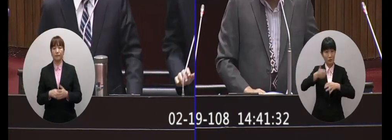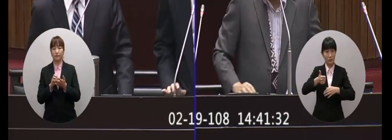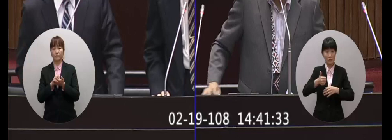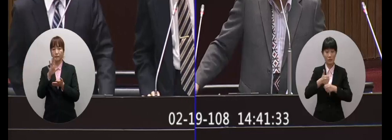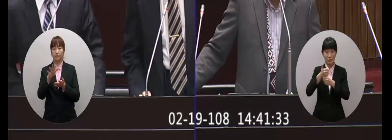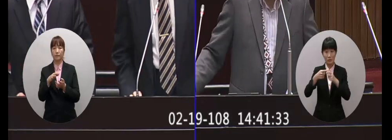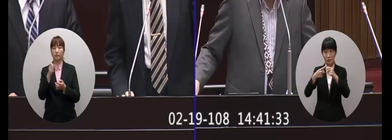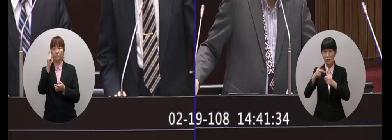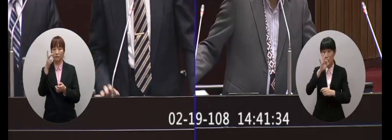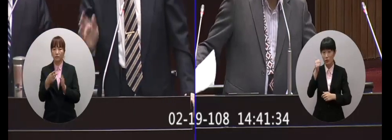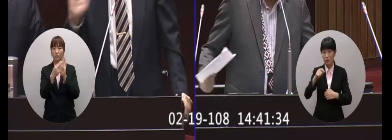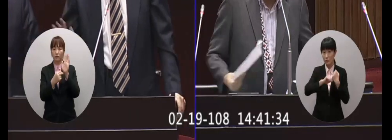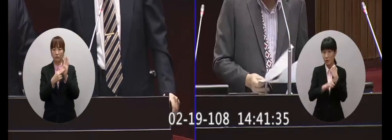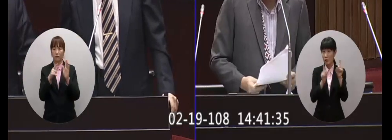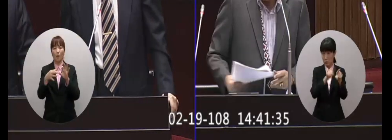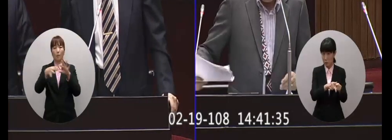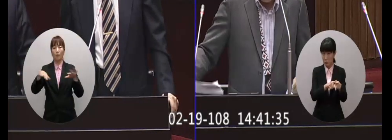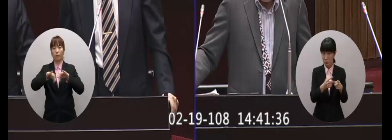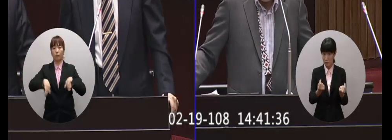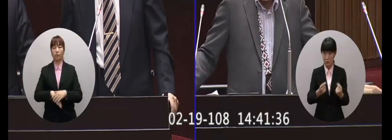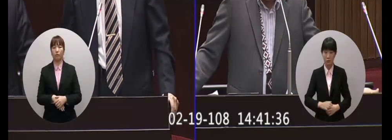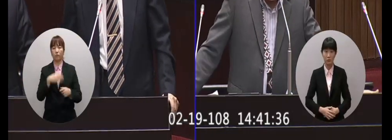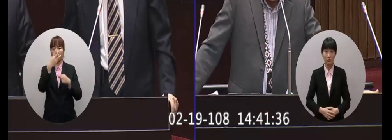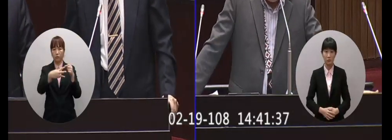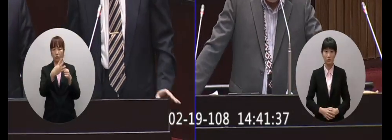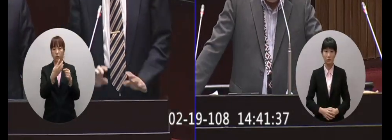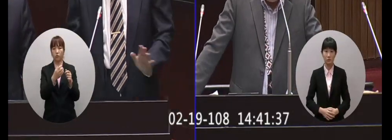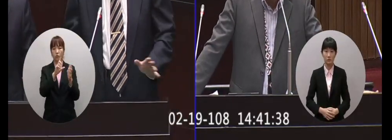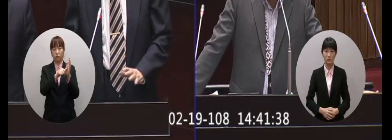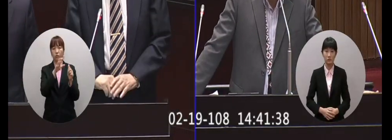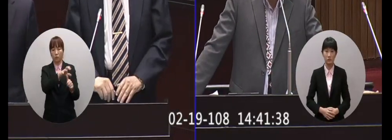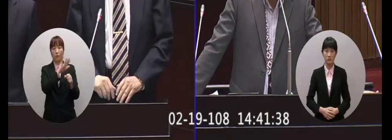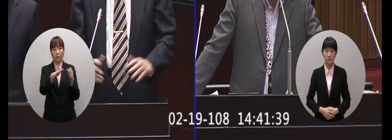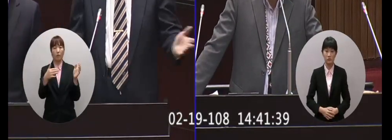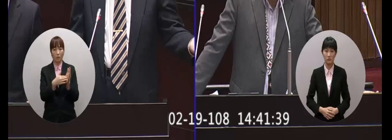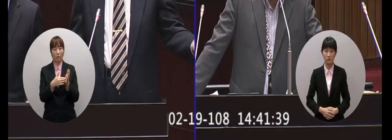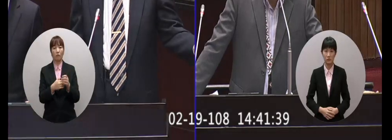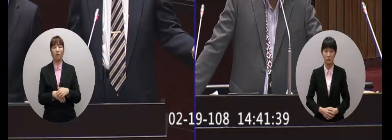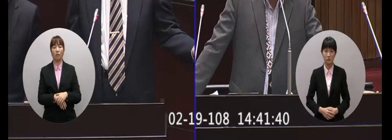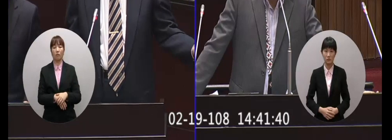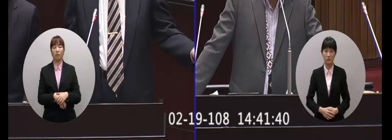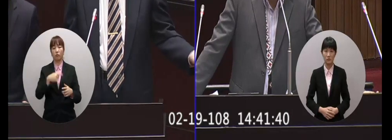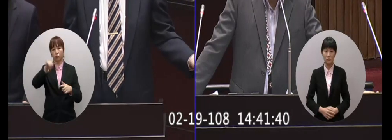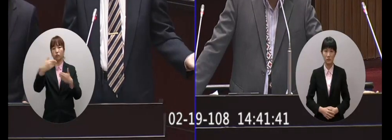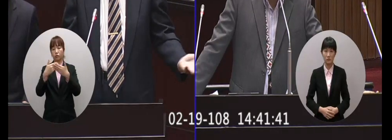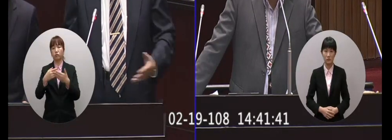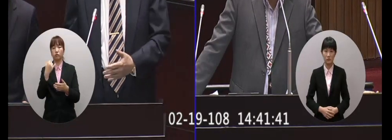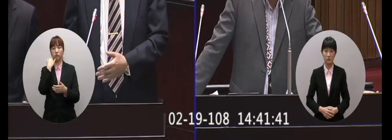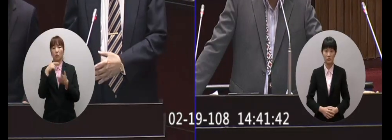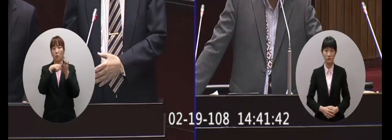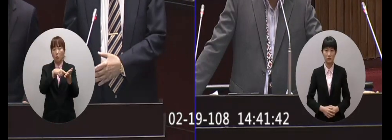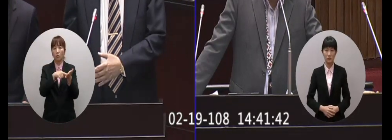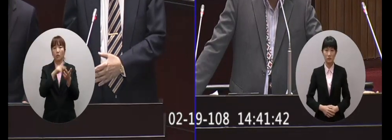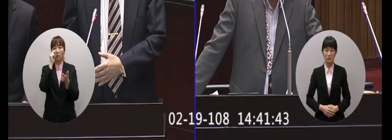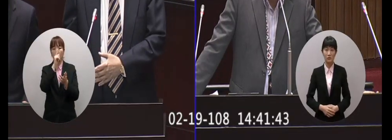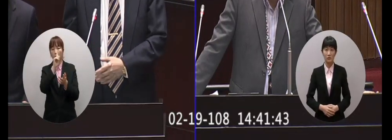員報告我已經一再的強調那個吳官啊他三年管制騎滿了以後他可以就去大陸啊不需要再申